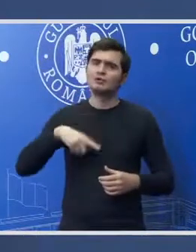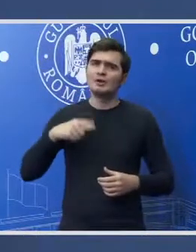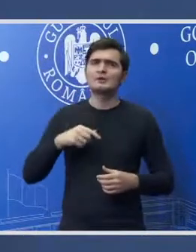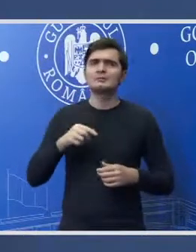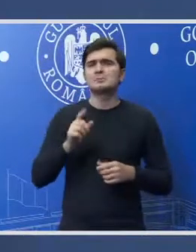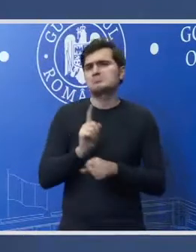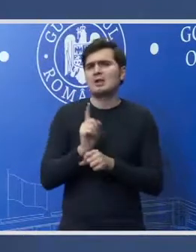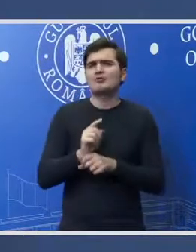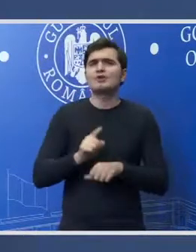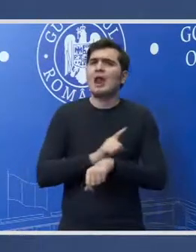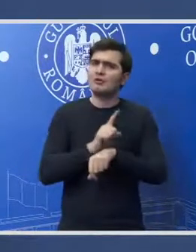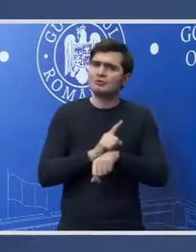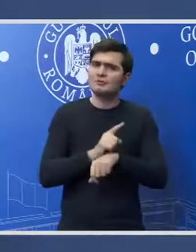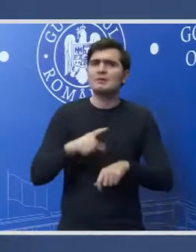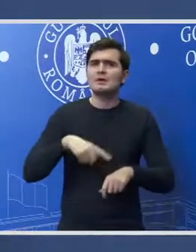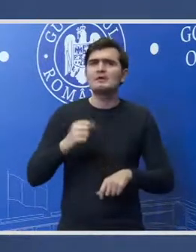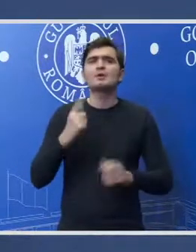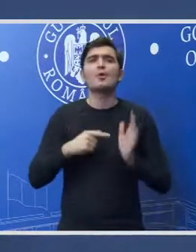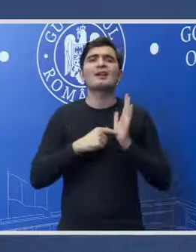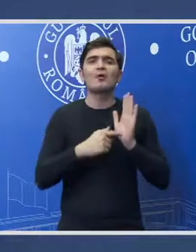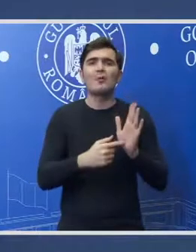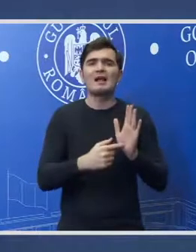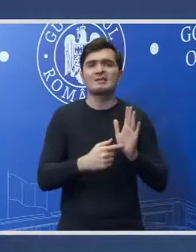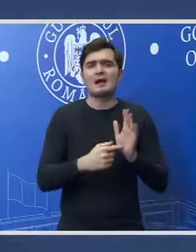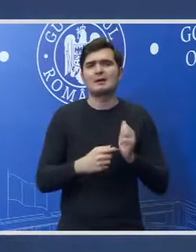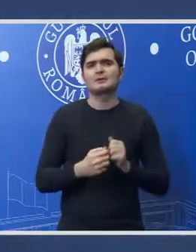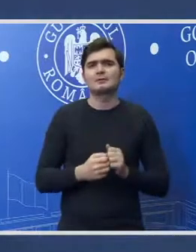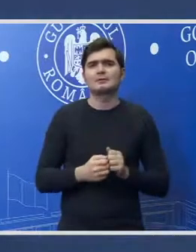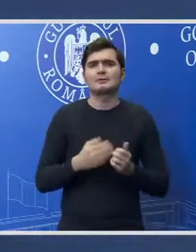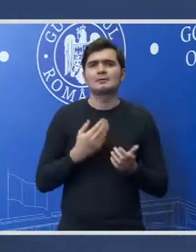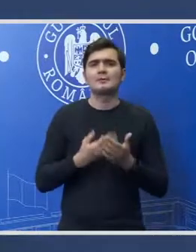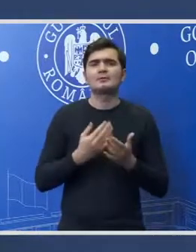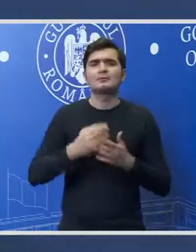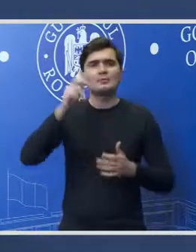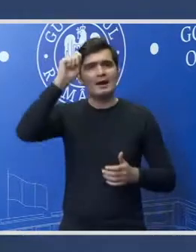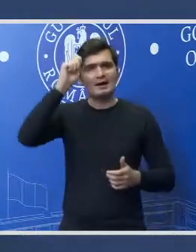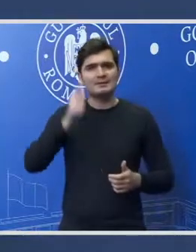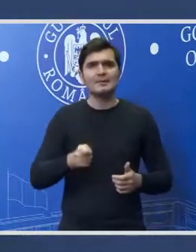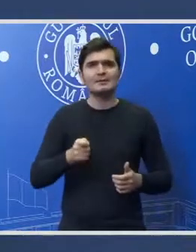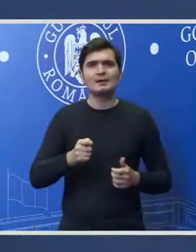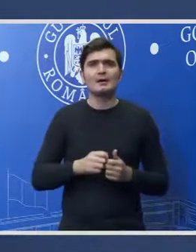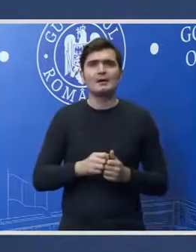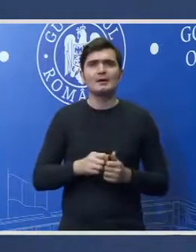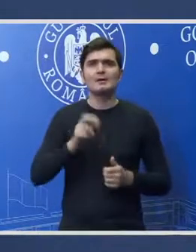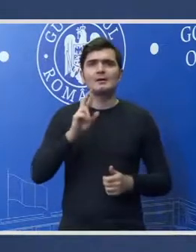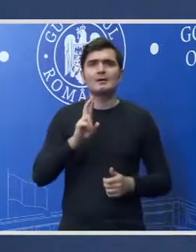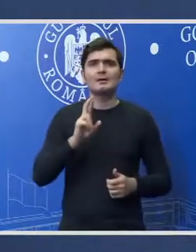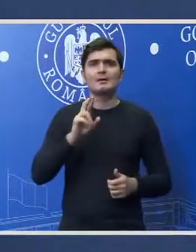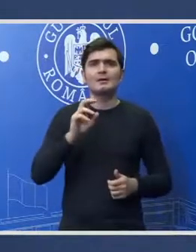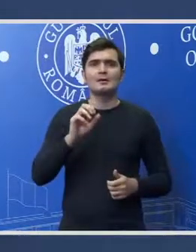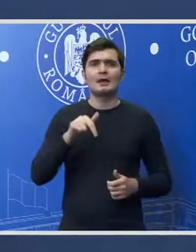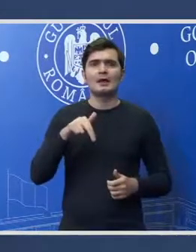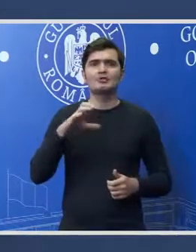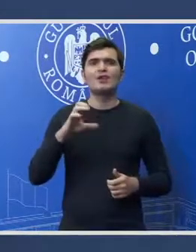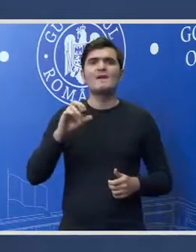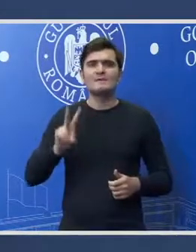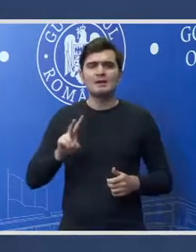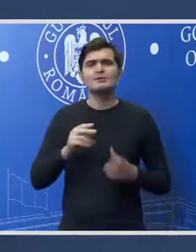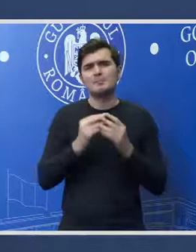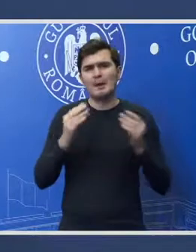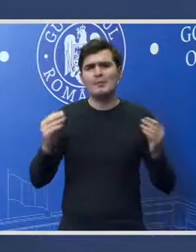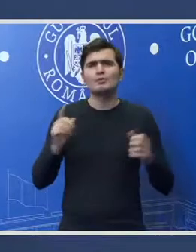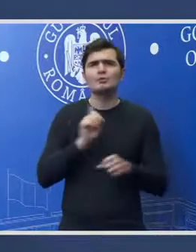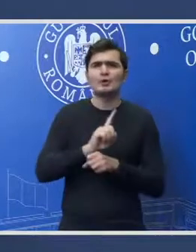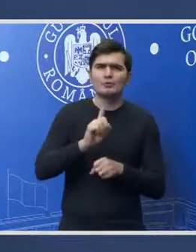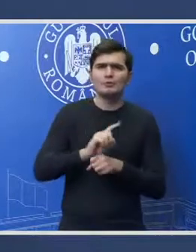și o recomandare și pentru respectarea MCV-ului sunt mai multe lucruri pe care am dat în calcul